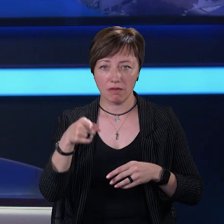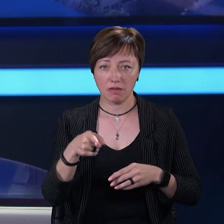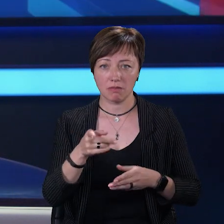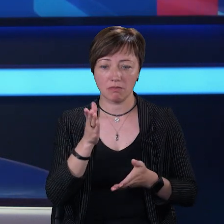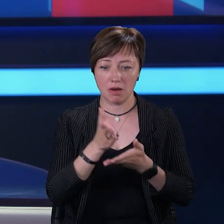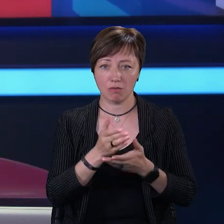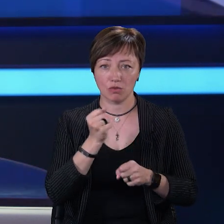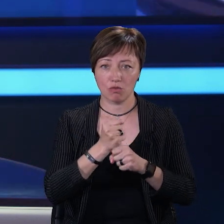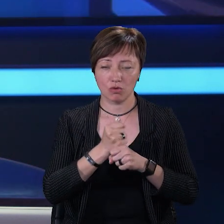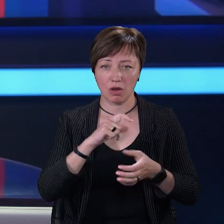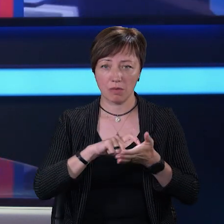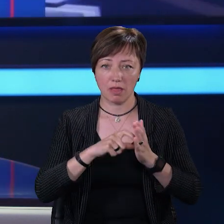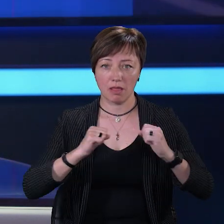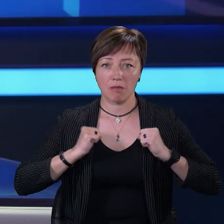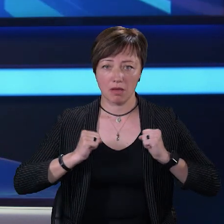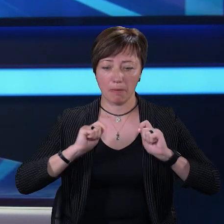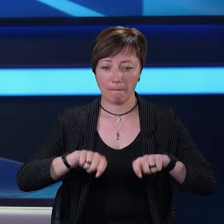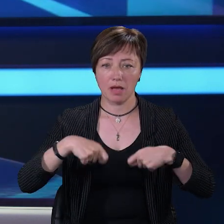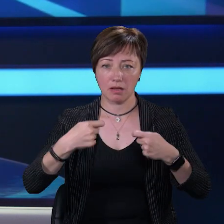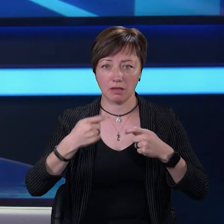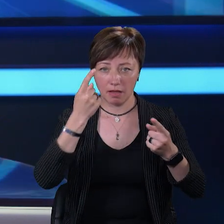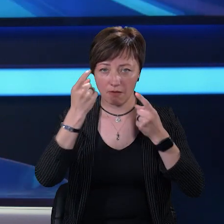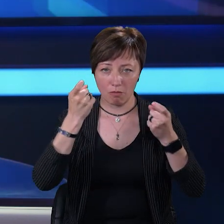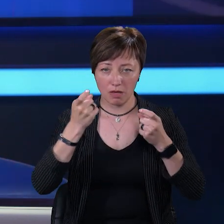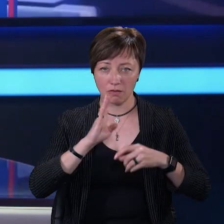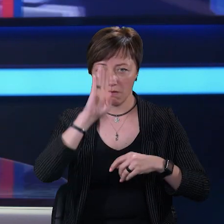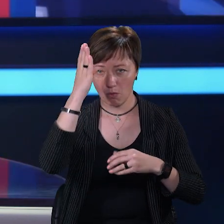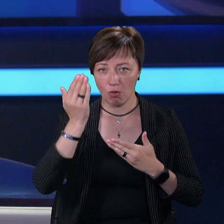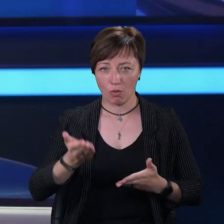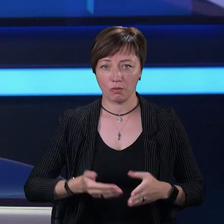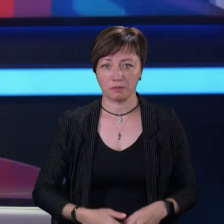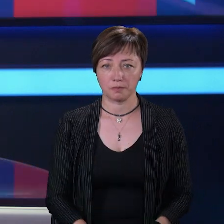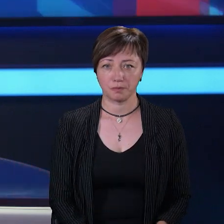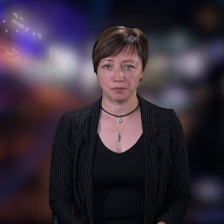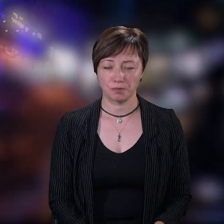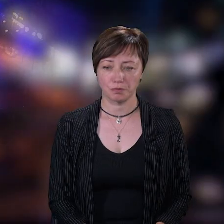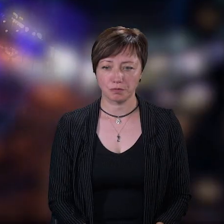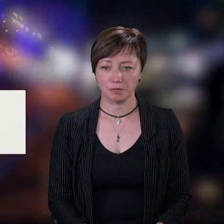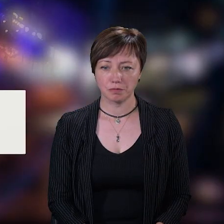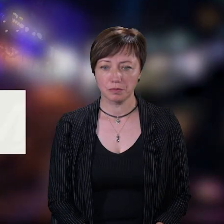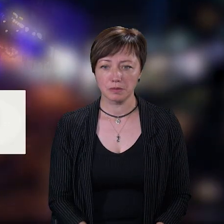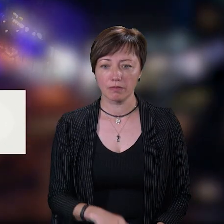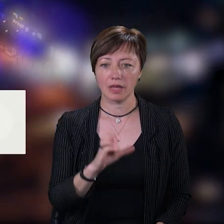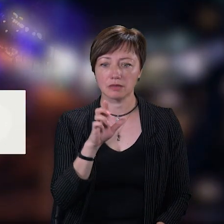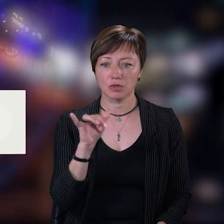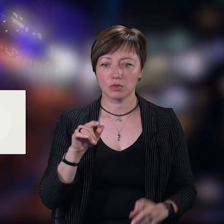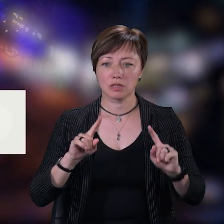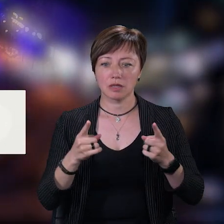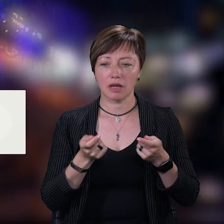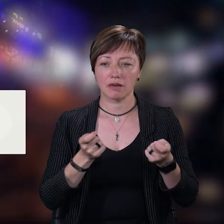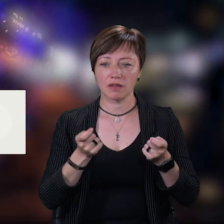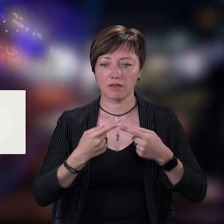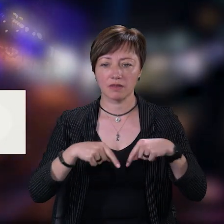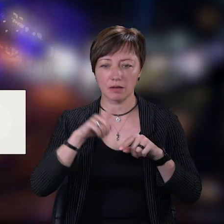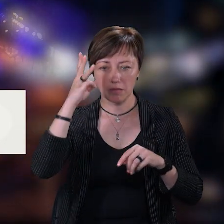прямо з робочого кабінету намагався передати інформацію ворогу. СБУ затримала керівника одного з